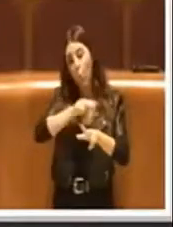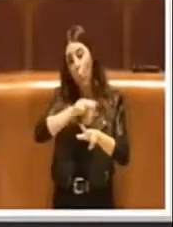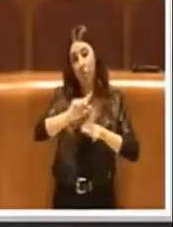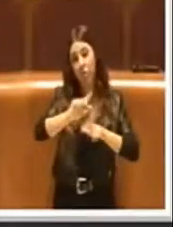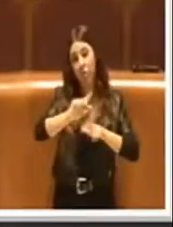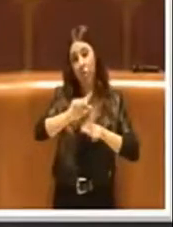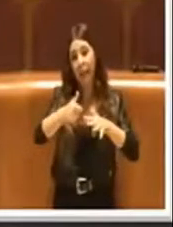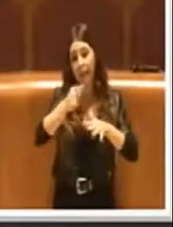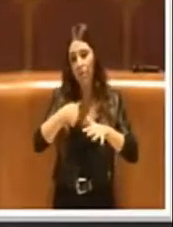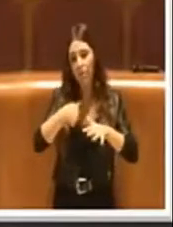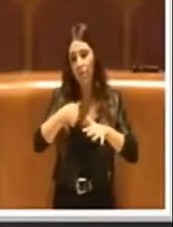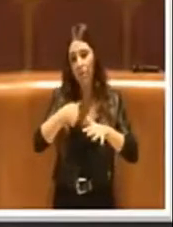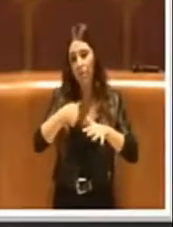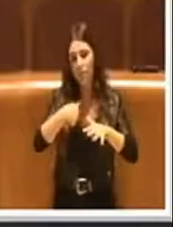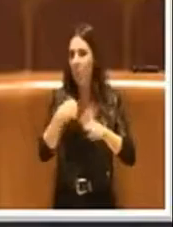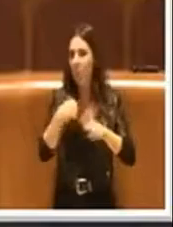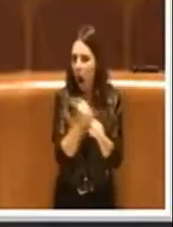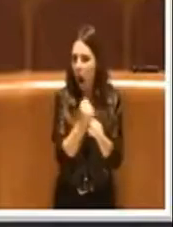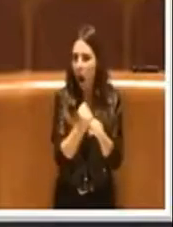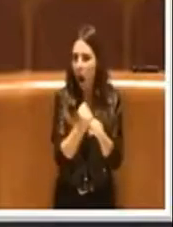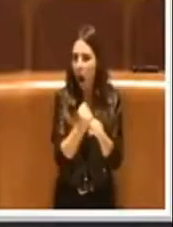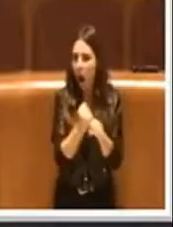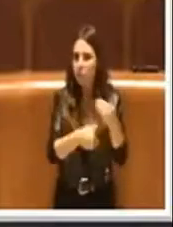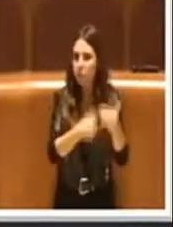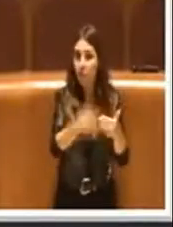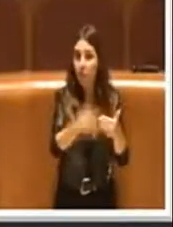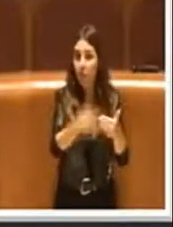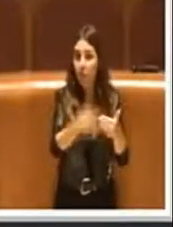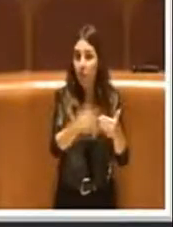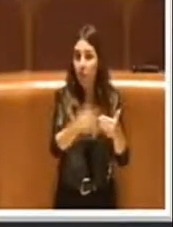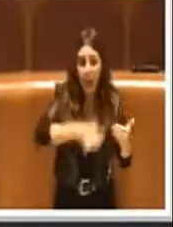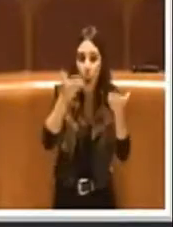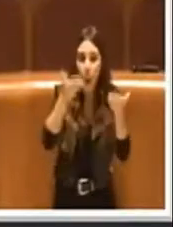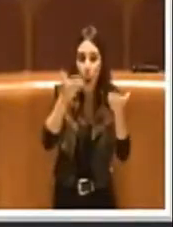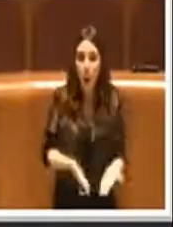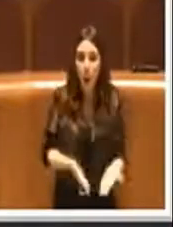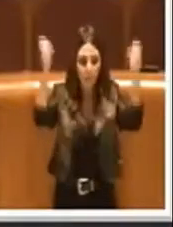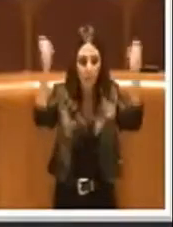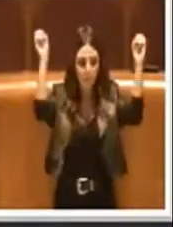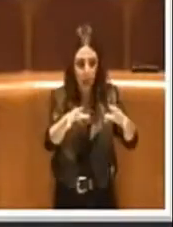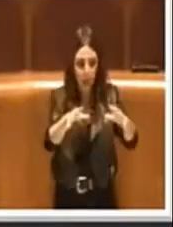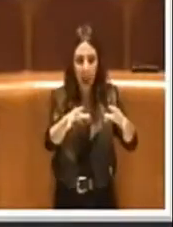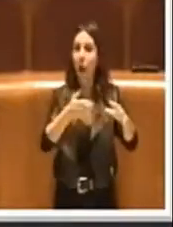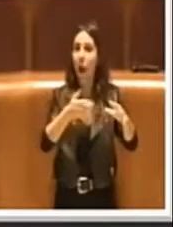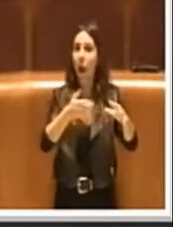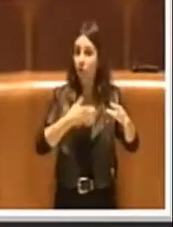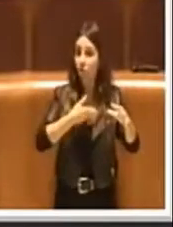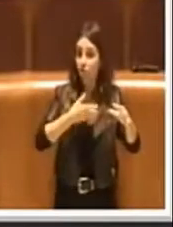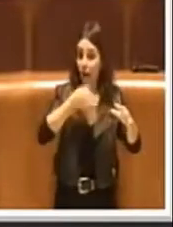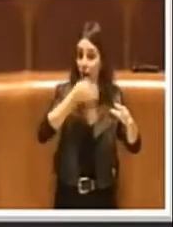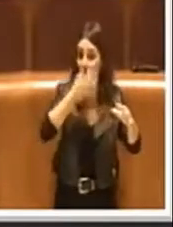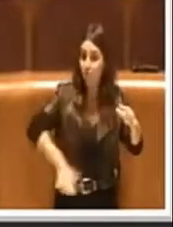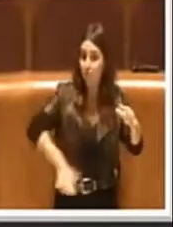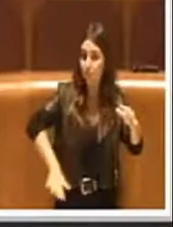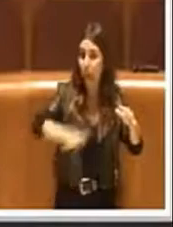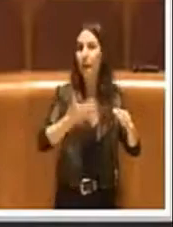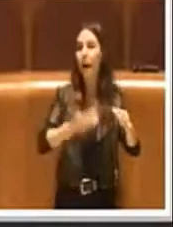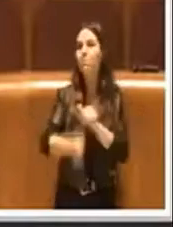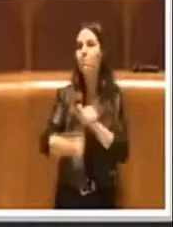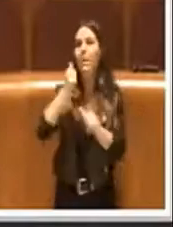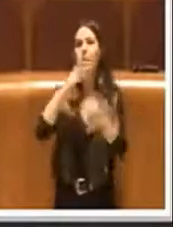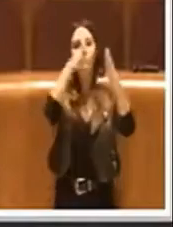egregiamente il lavoro e ora è stato illuminato il parco che chiaramente esisteva anche prima, buio,